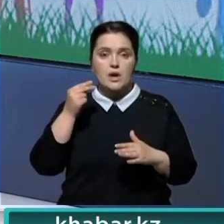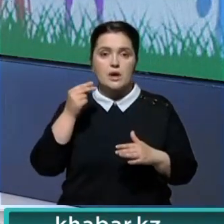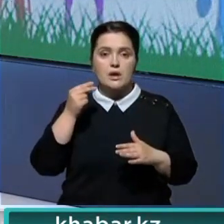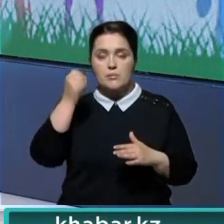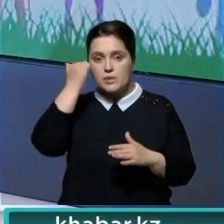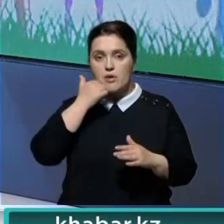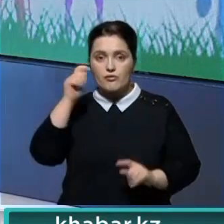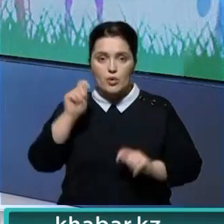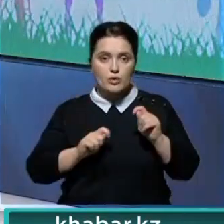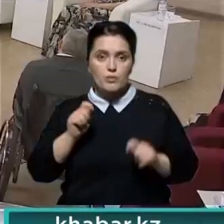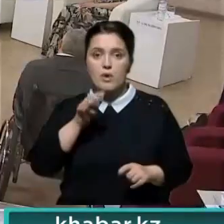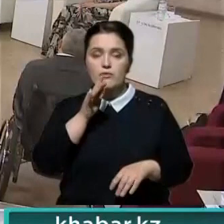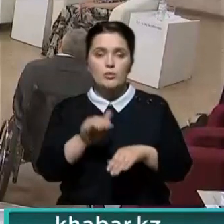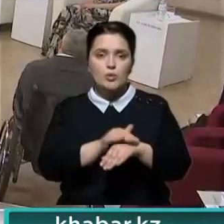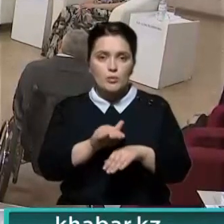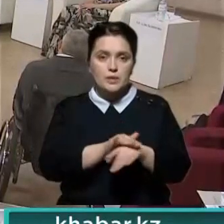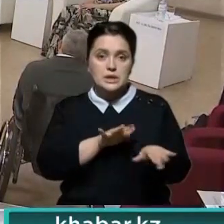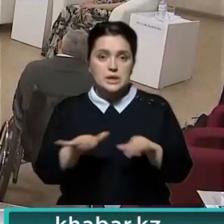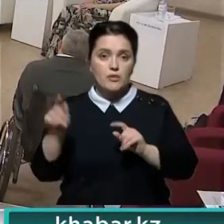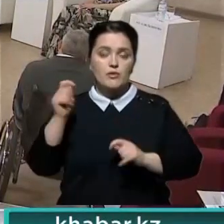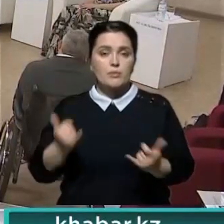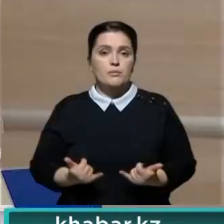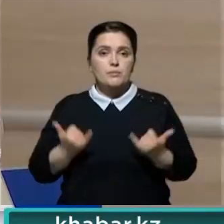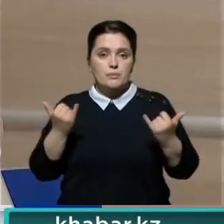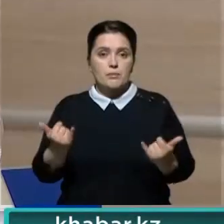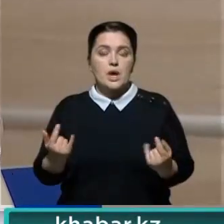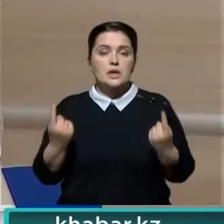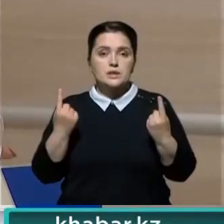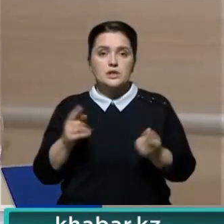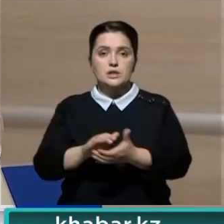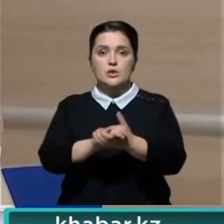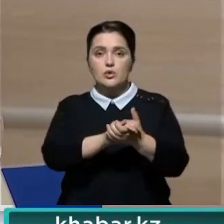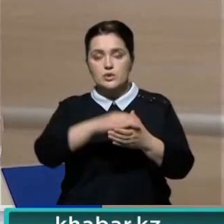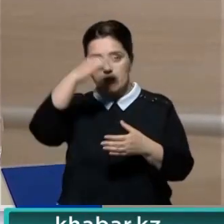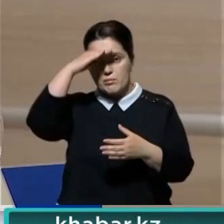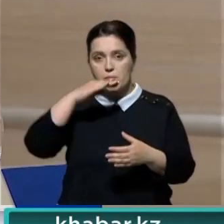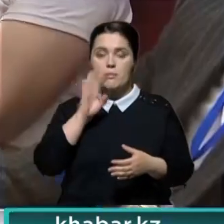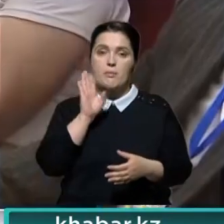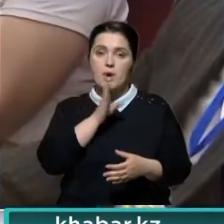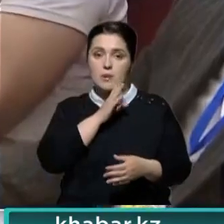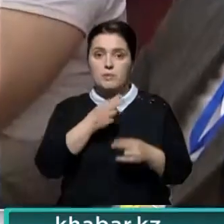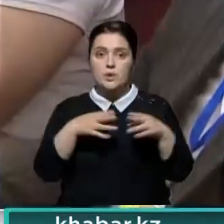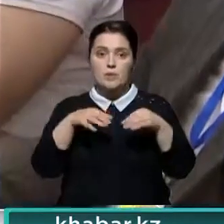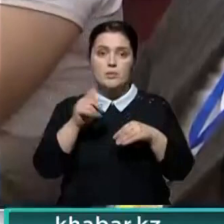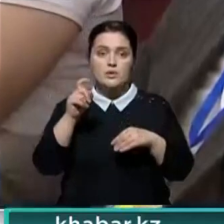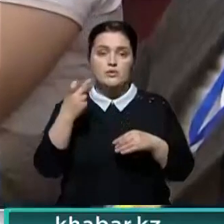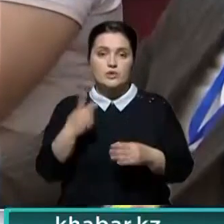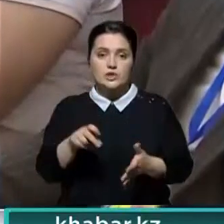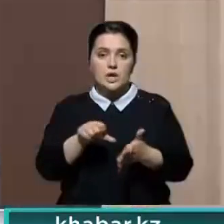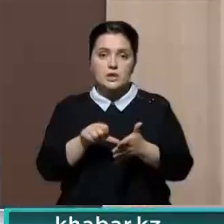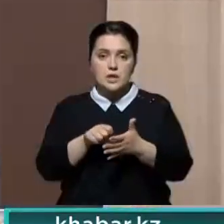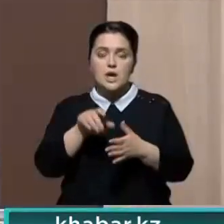на благотворительном форуме «Время добрых дел». Форум приурочен к первой годощине Союза родителей. Он объединил свыше 120